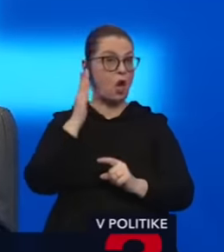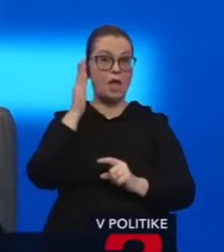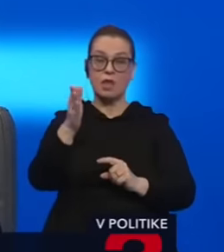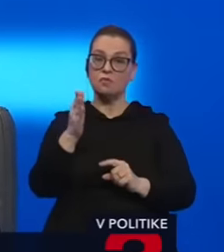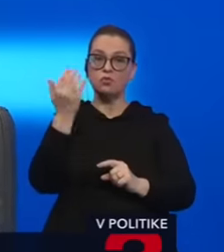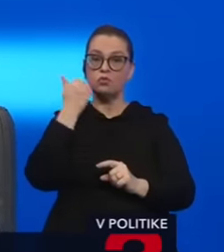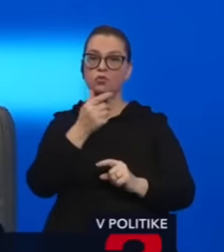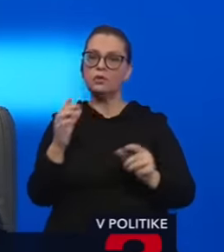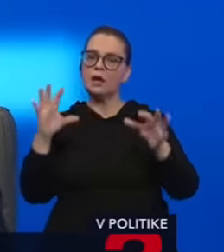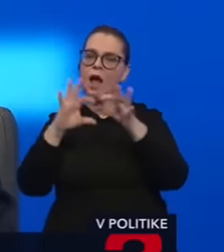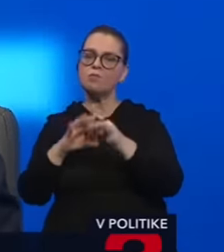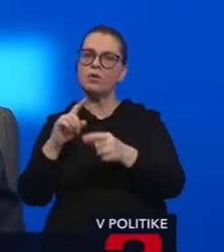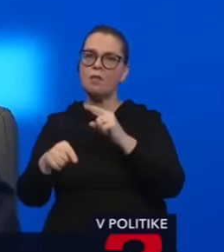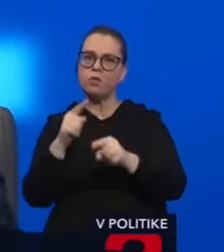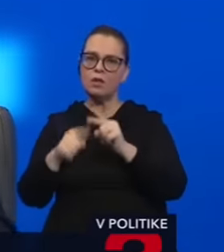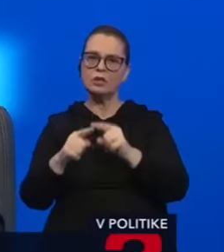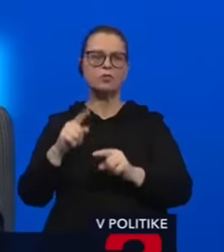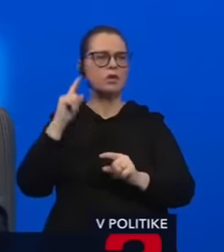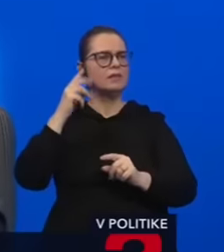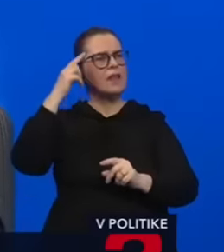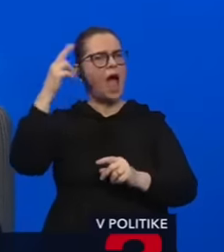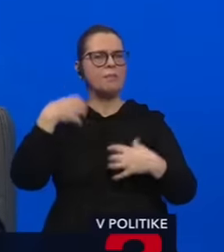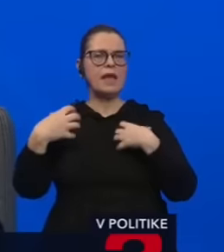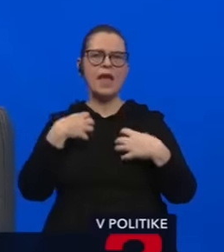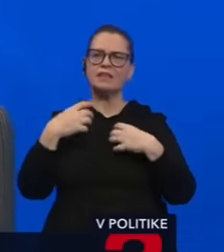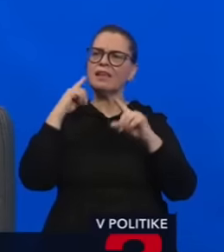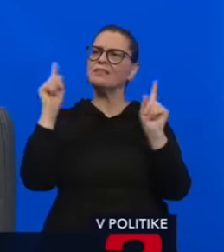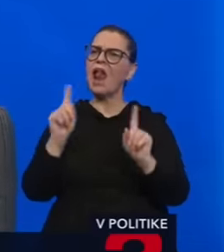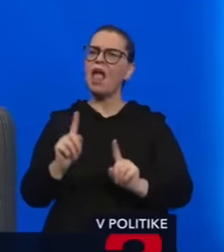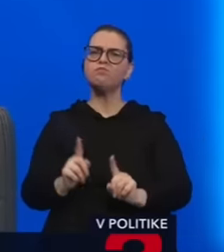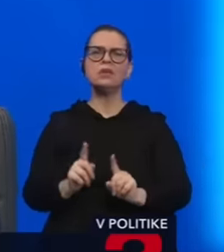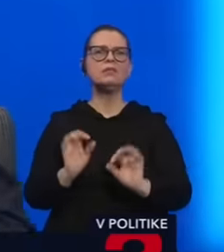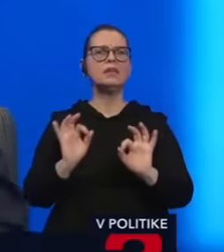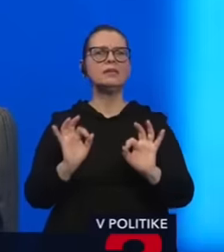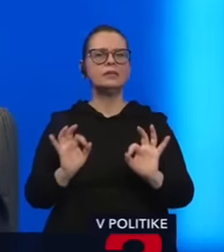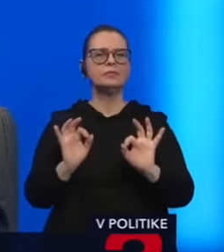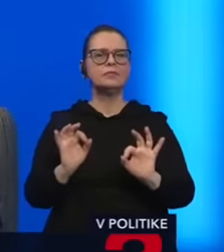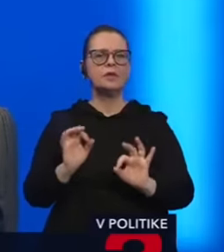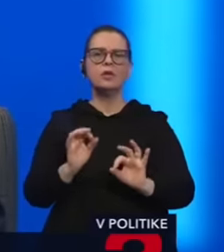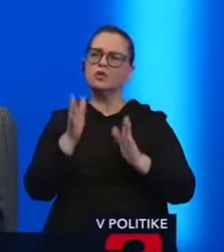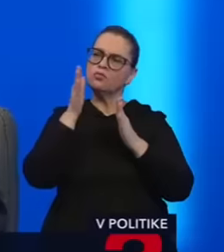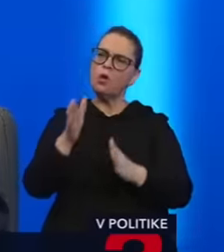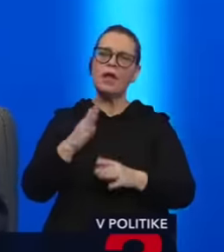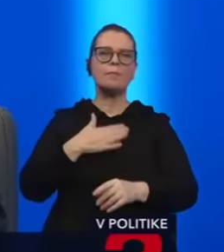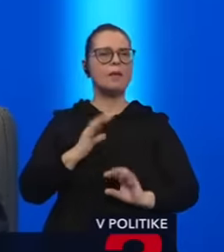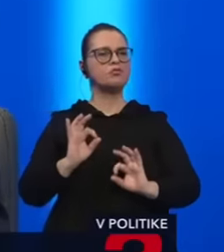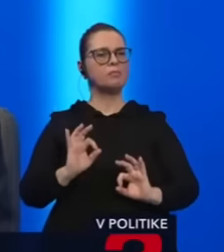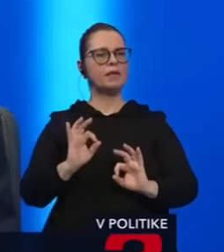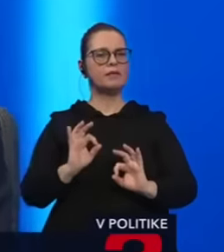sa osoby previazané na politiku, celebrity, alebo neviem kto všetko, spoliehať na to, že majú špeciálny status,